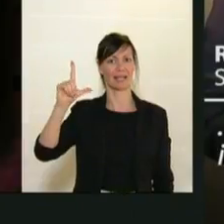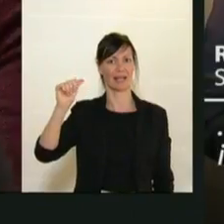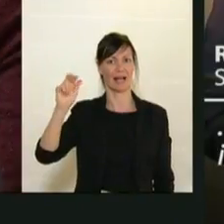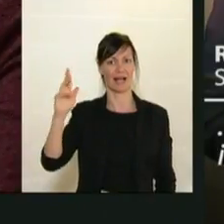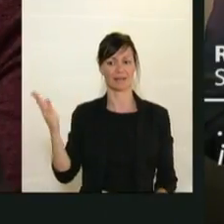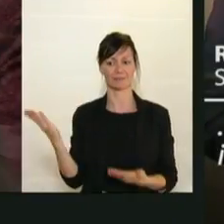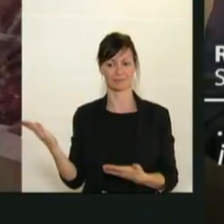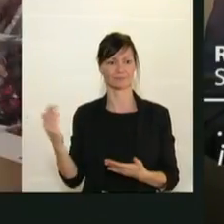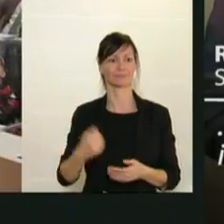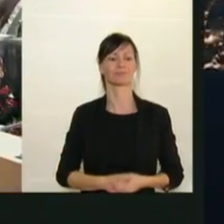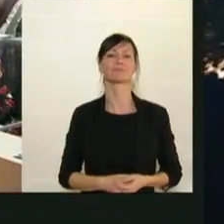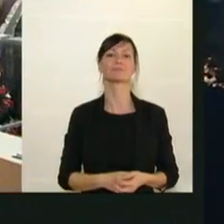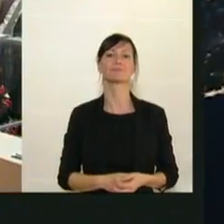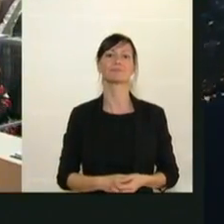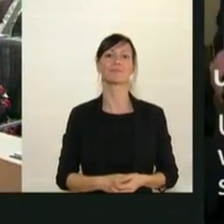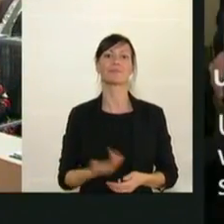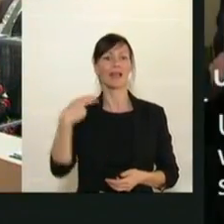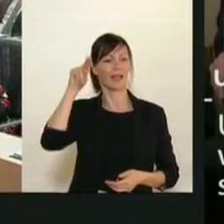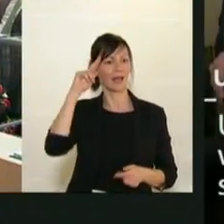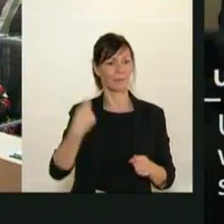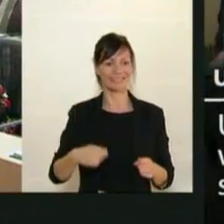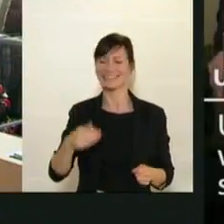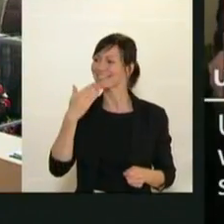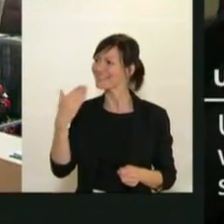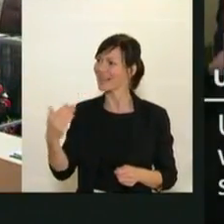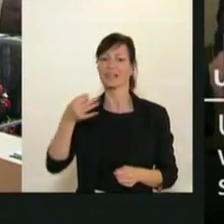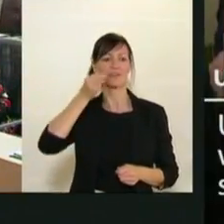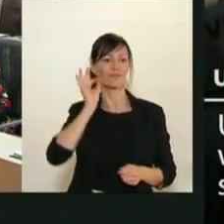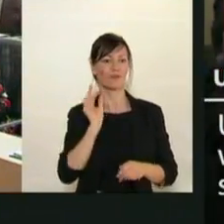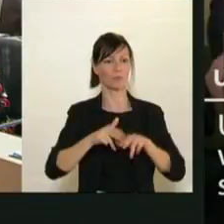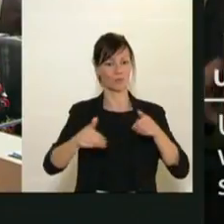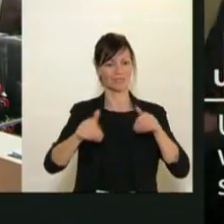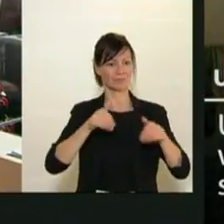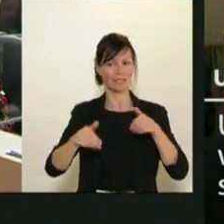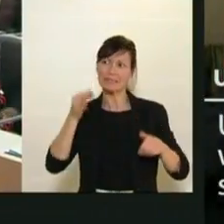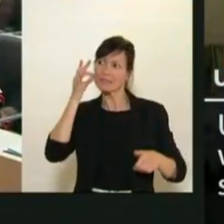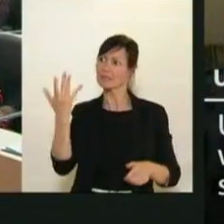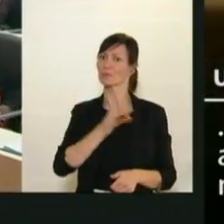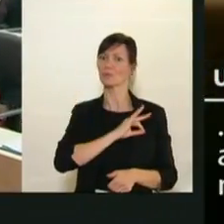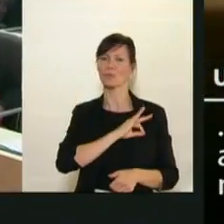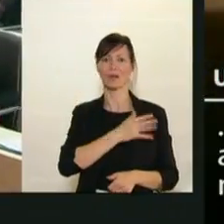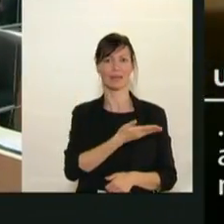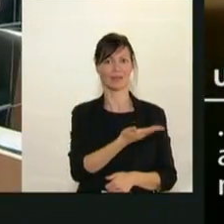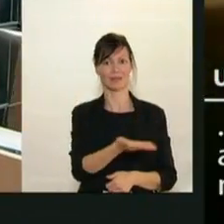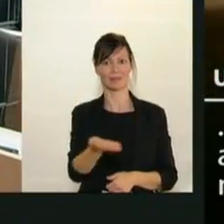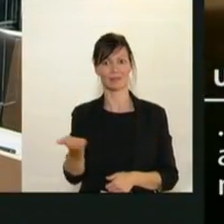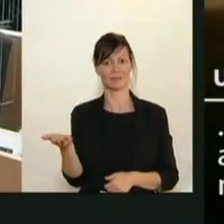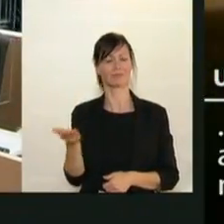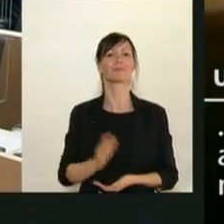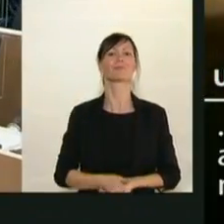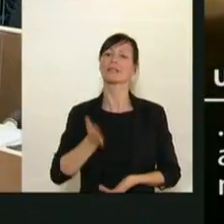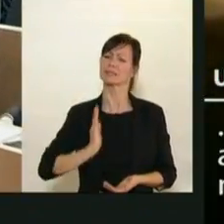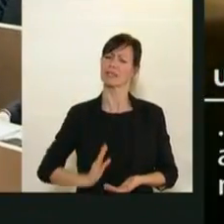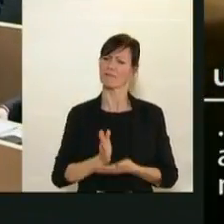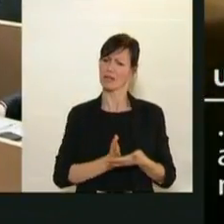Michael Seemeyer von der SPÖ ist am Wort. Frau Bundesministerin, Kolleginnen und Kollegen, dass der Zivildienst eine wichtige Rolle